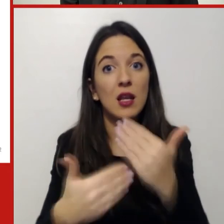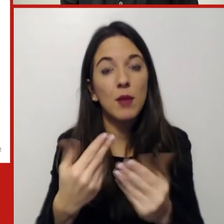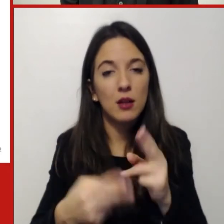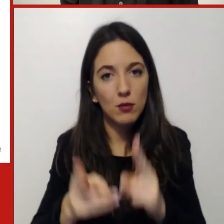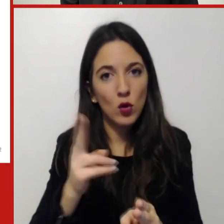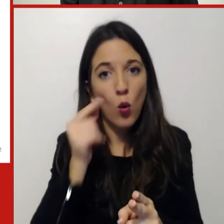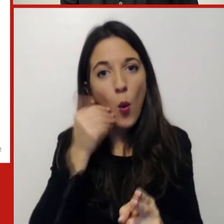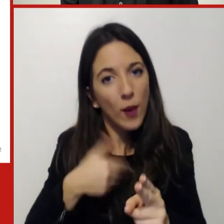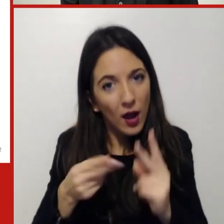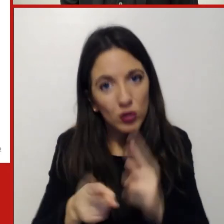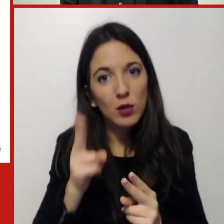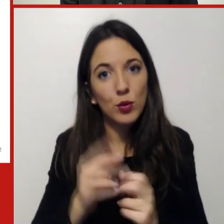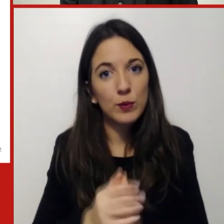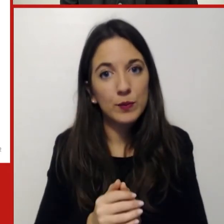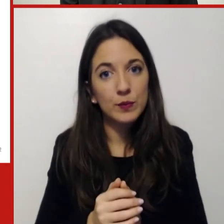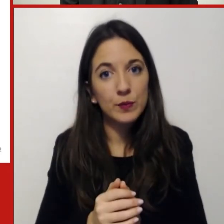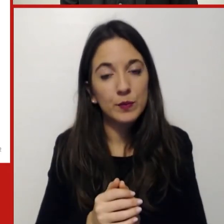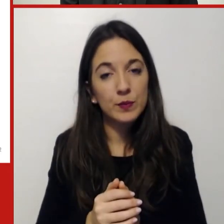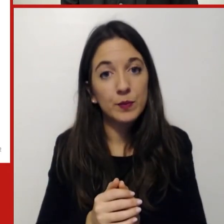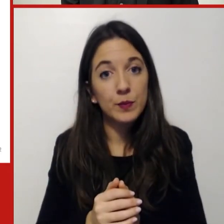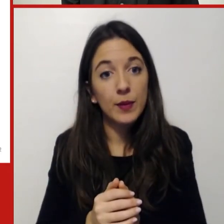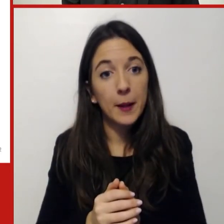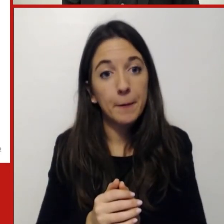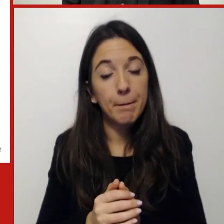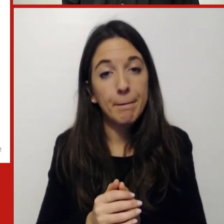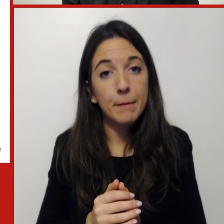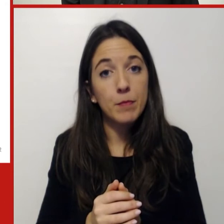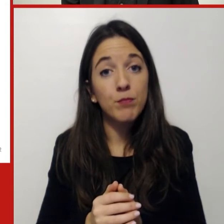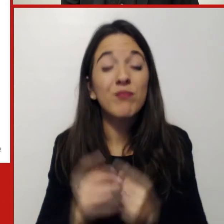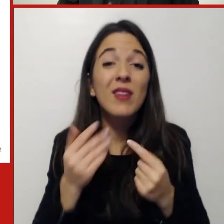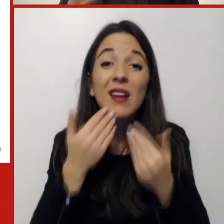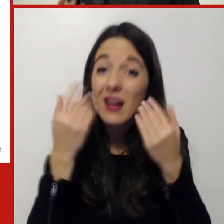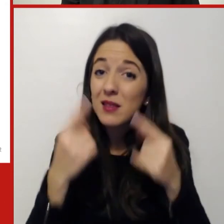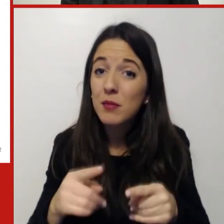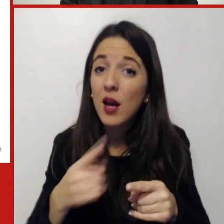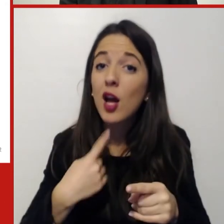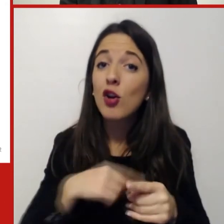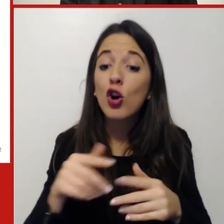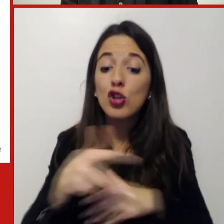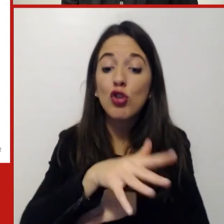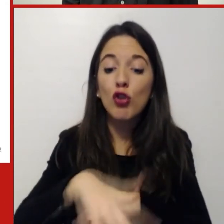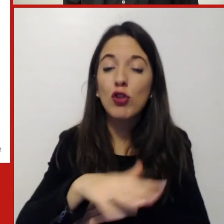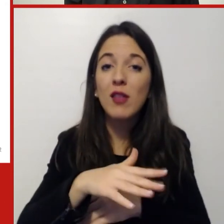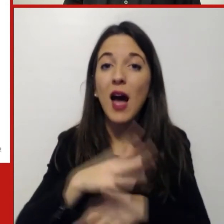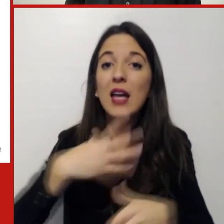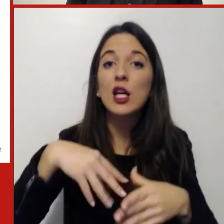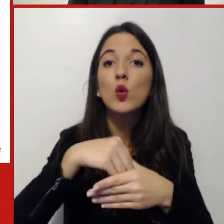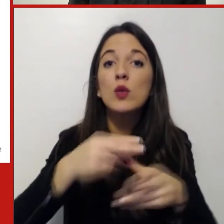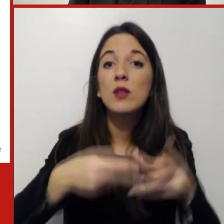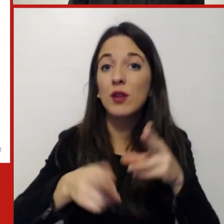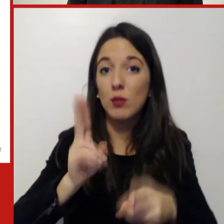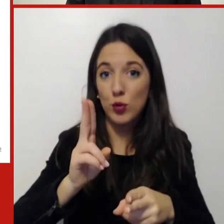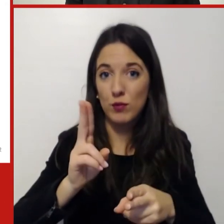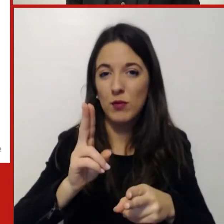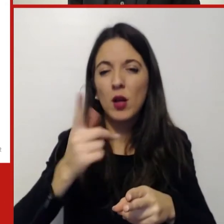e può creare una società più inclusiva si parla tantissimo quando si parla di inclusione del genere